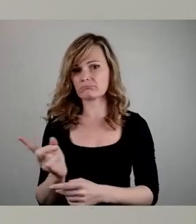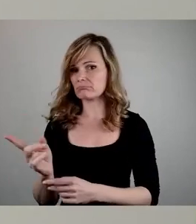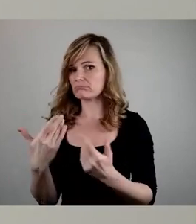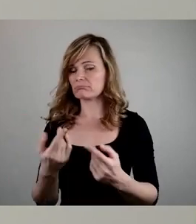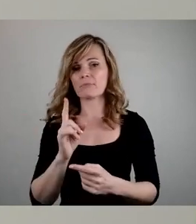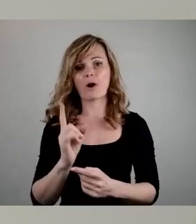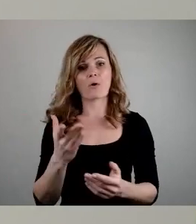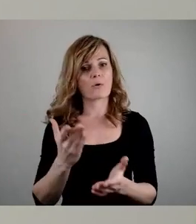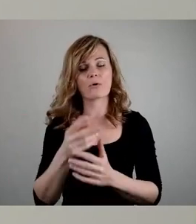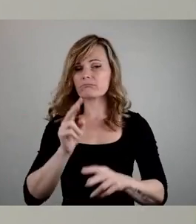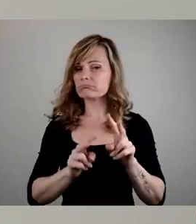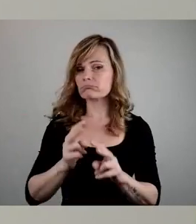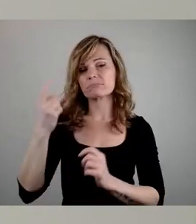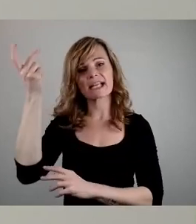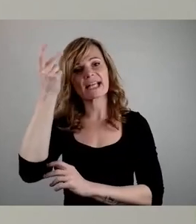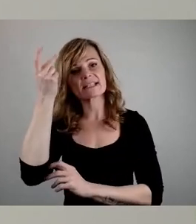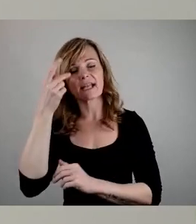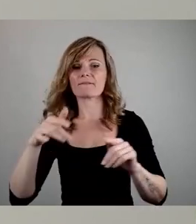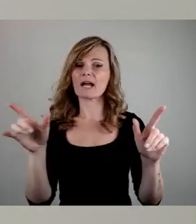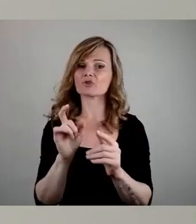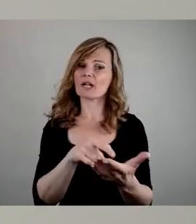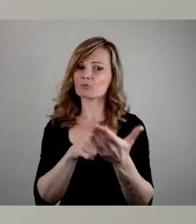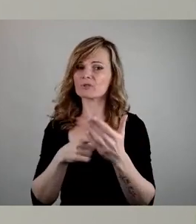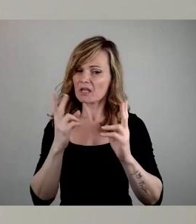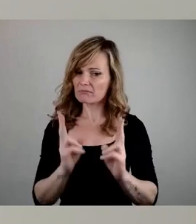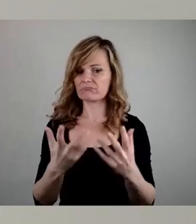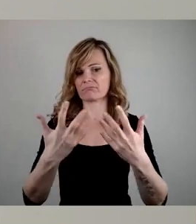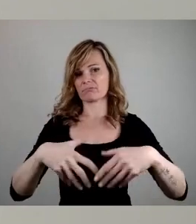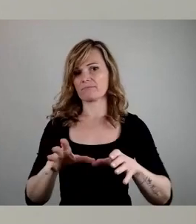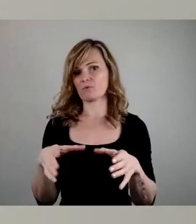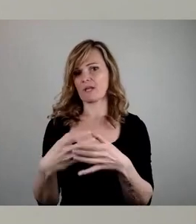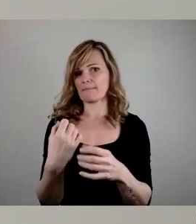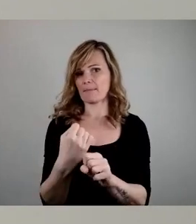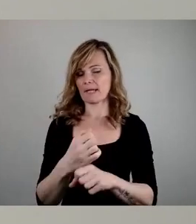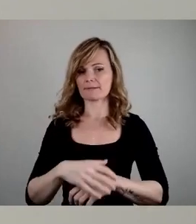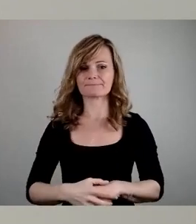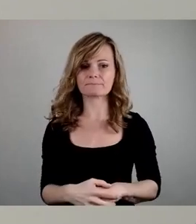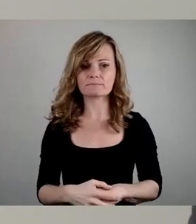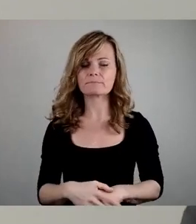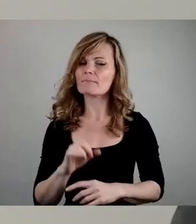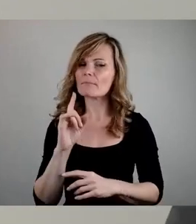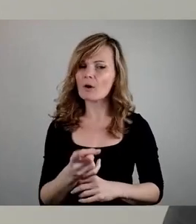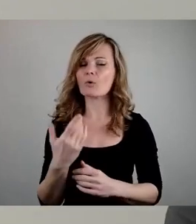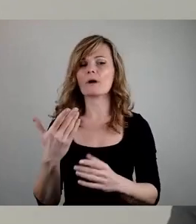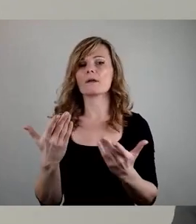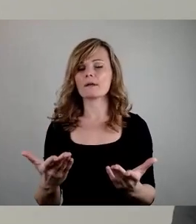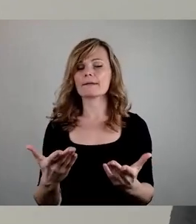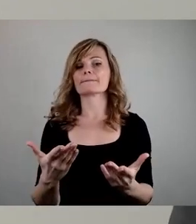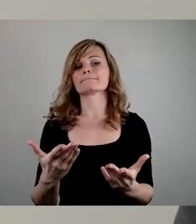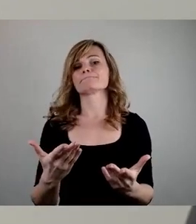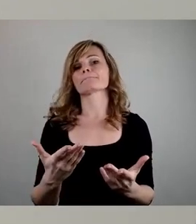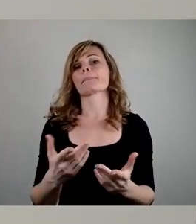Gedenkveranstaltungen gezeigt und auch die Zusammenarbeit bei der Vorbereitung der